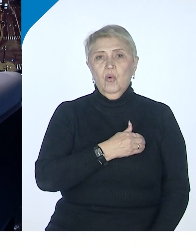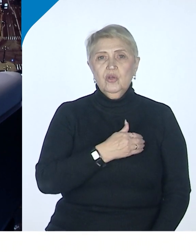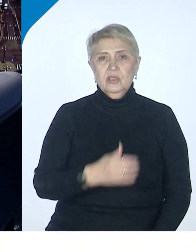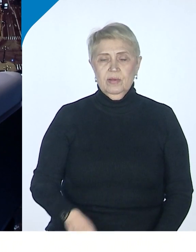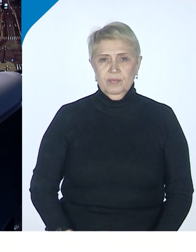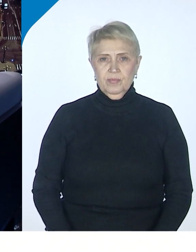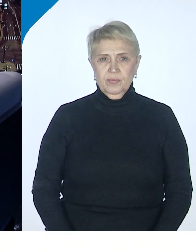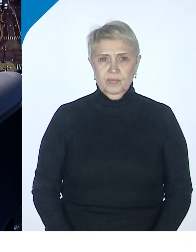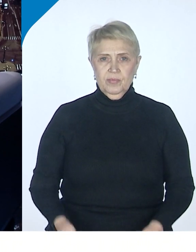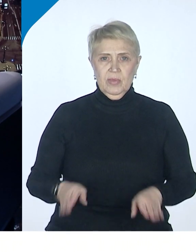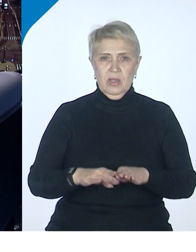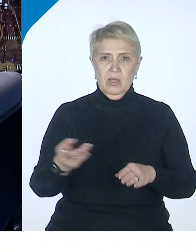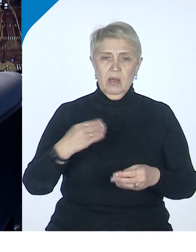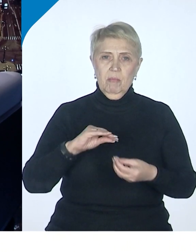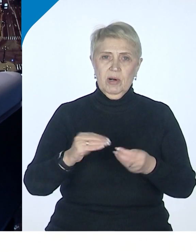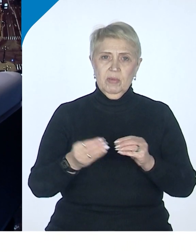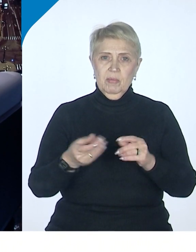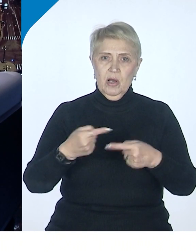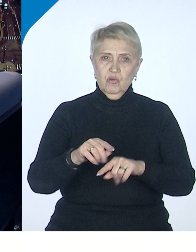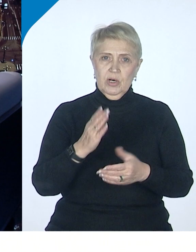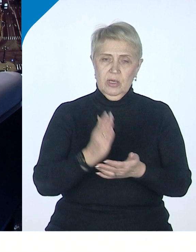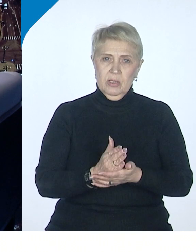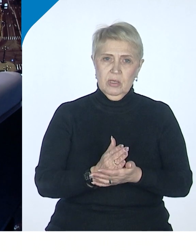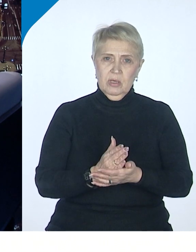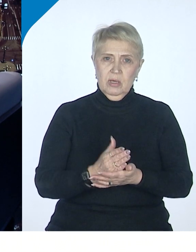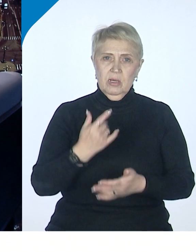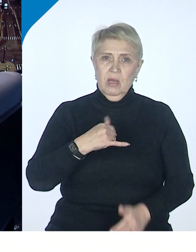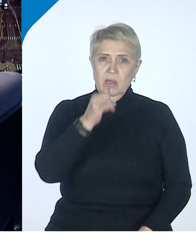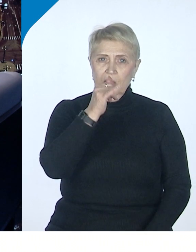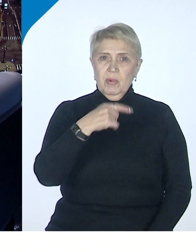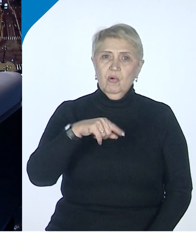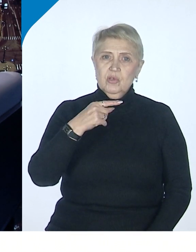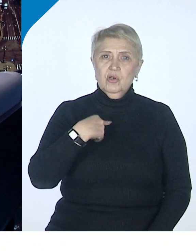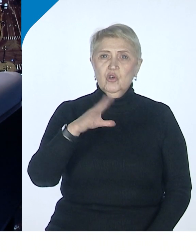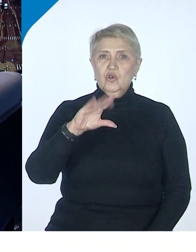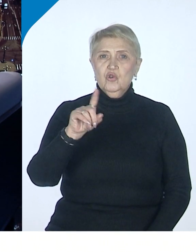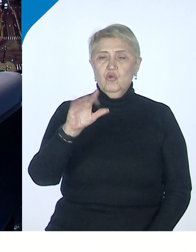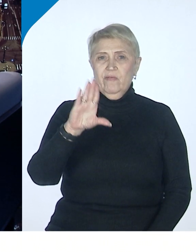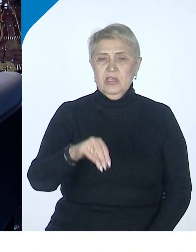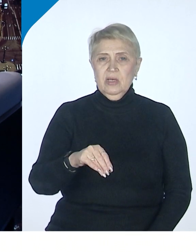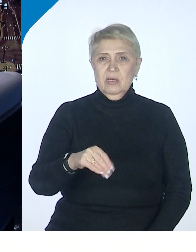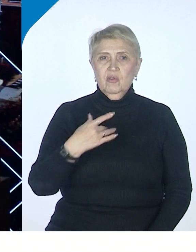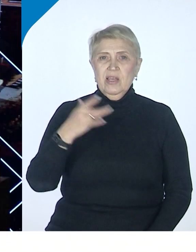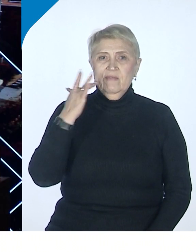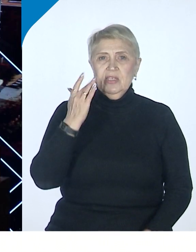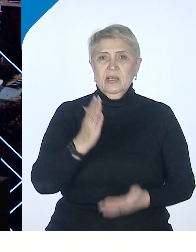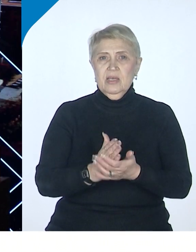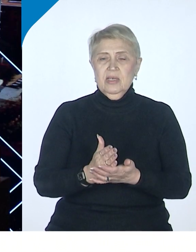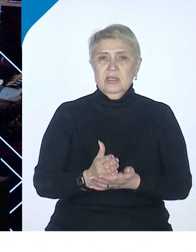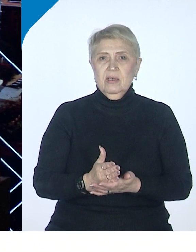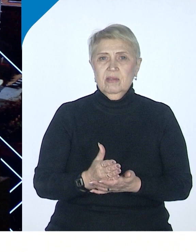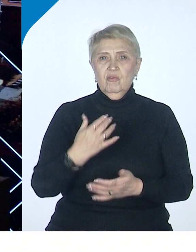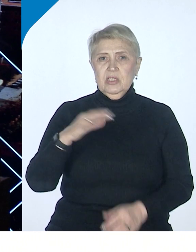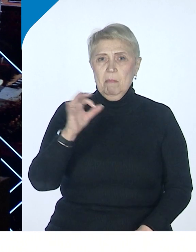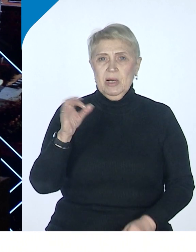те проблемы, которые там есть, я не могу сказать, что все, потому что всегда существует некий процент потерь.